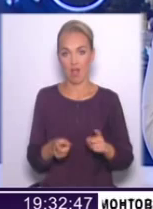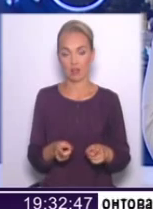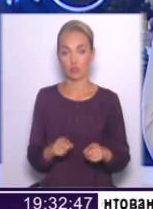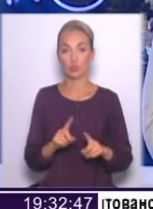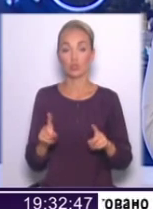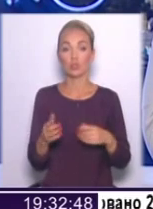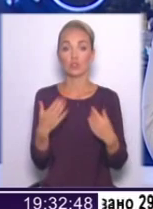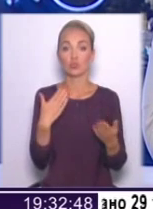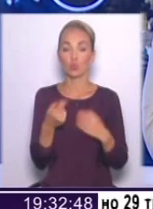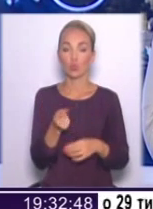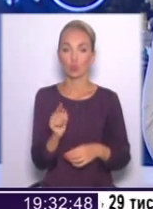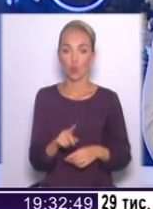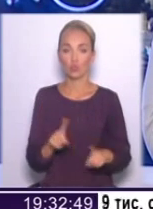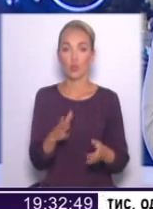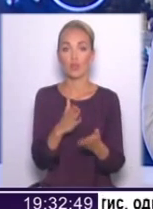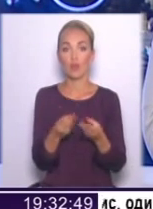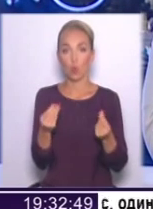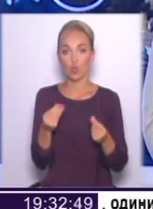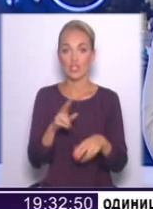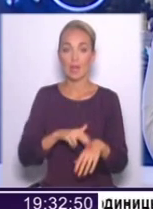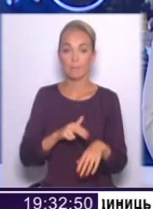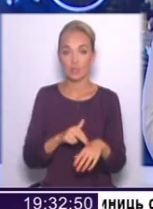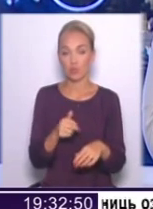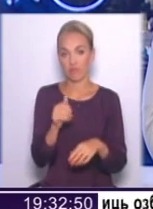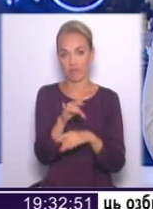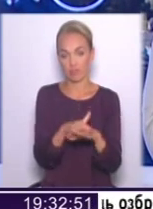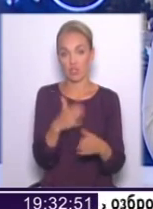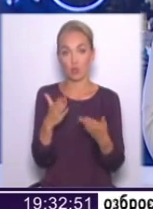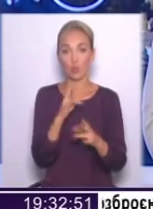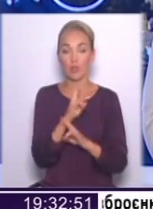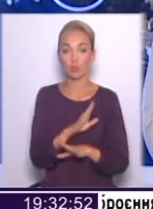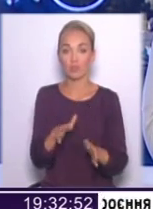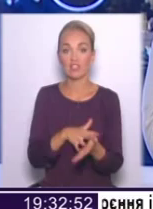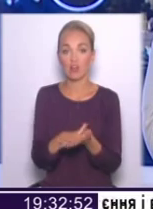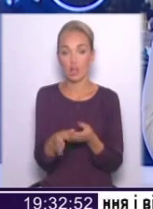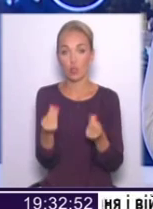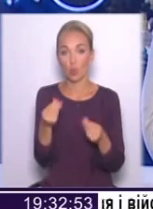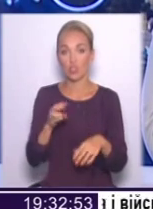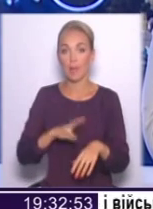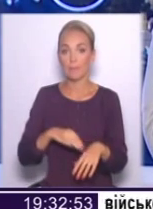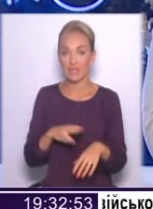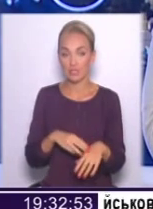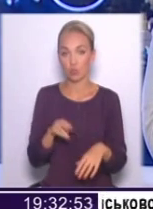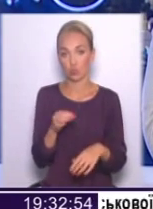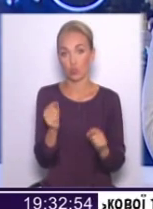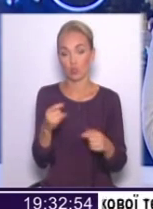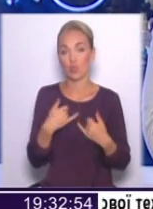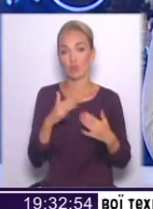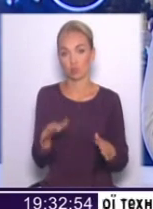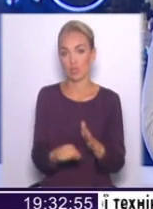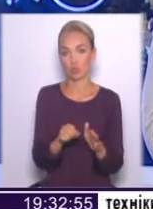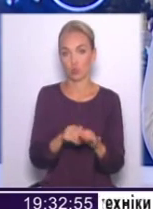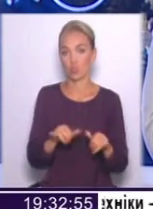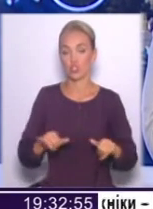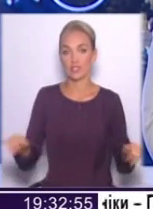Щодо того, що є гроші на міліцію, ну, вибачте, будь ласка, якщо ми не будемо витрачати гроші на міліцію, ну, тоді у нас буде злочинність.